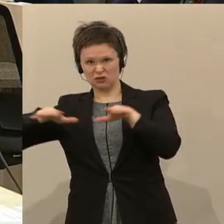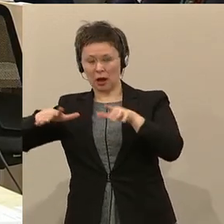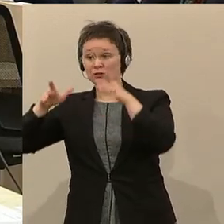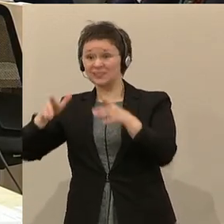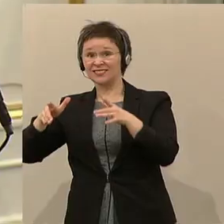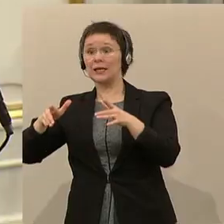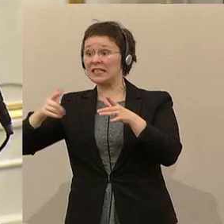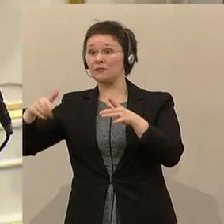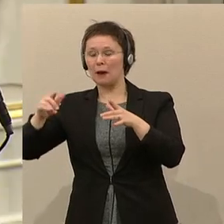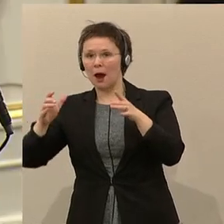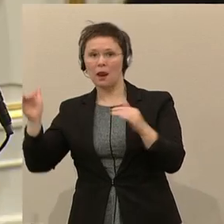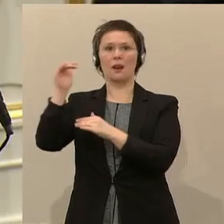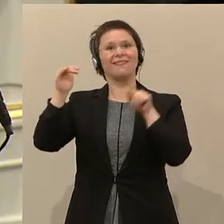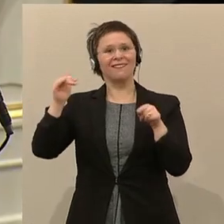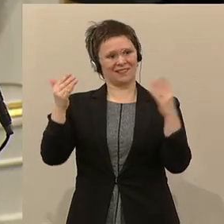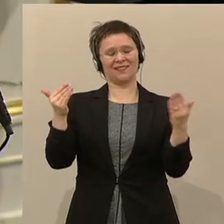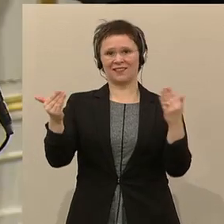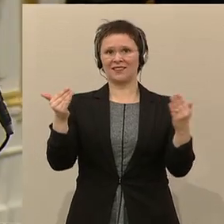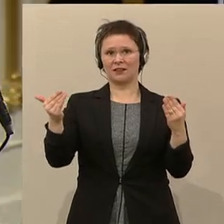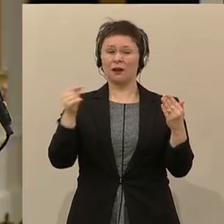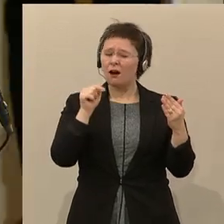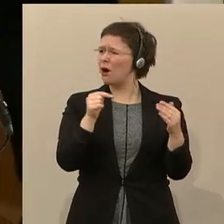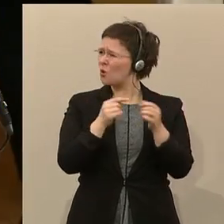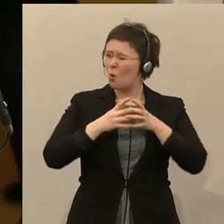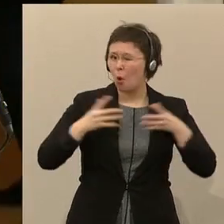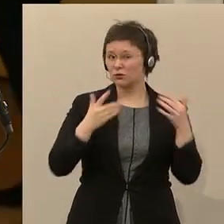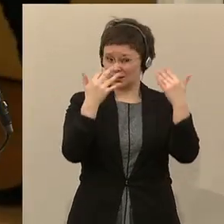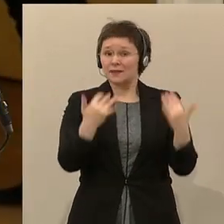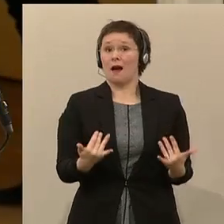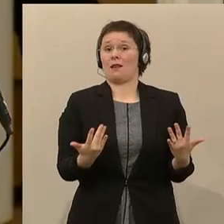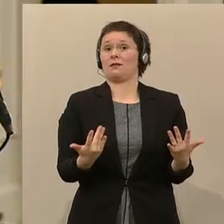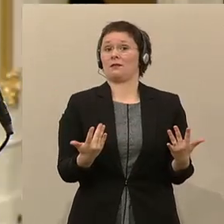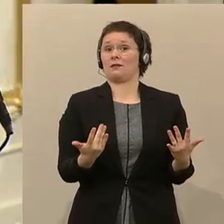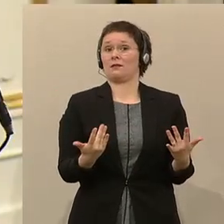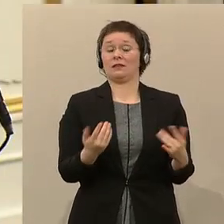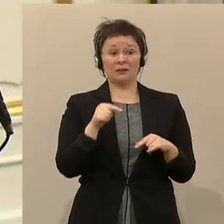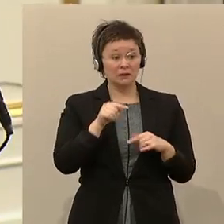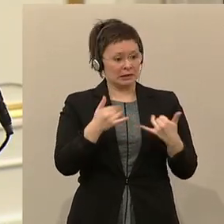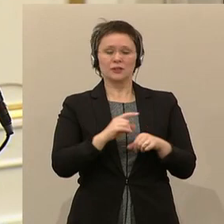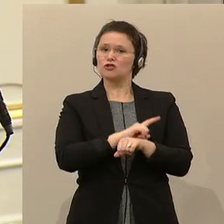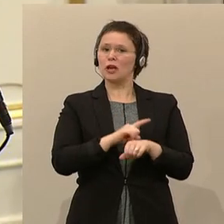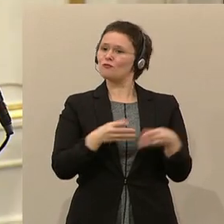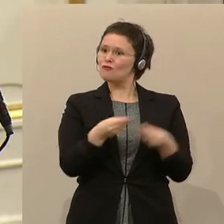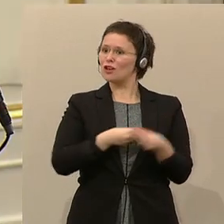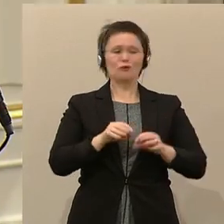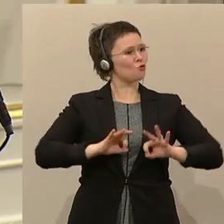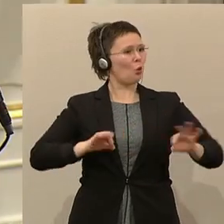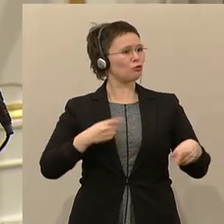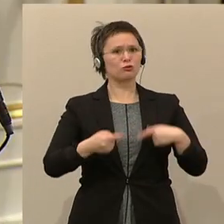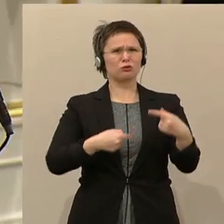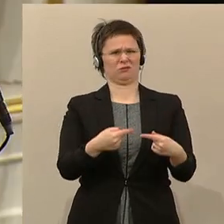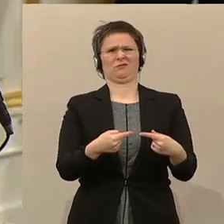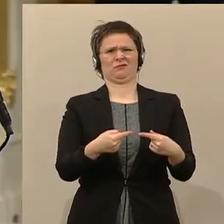das sind. Das ist eine riesige Zahl, die in Zeiten, wo es in der Wirtschaft gut geht, eigentlich nicht zu rechtfertigen ist.